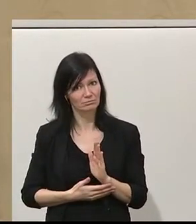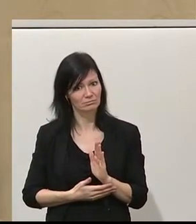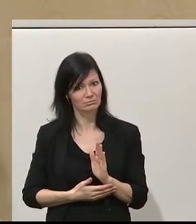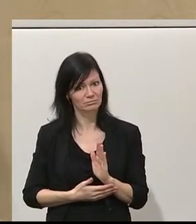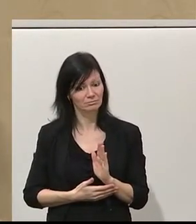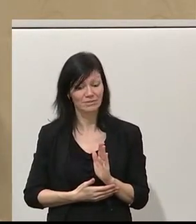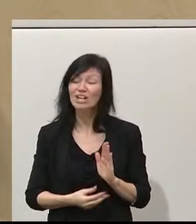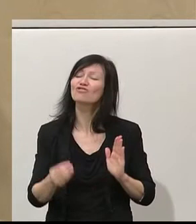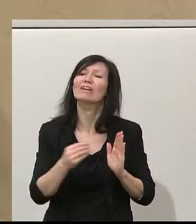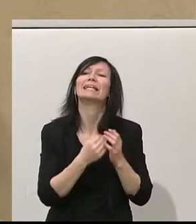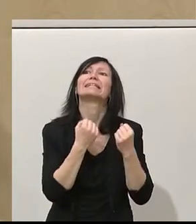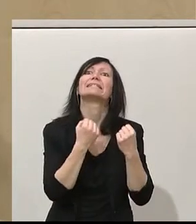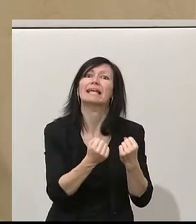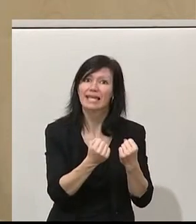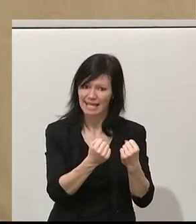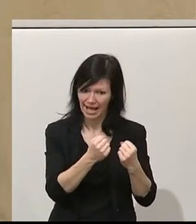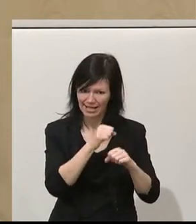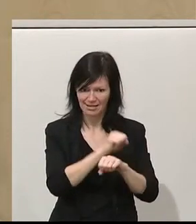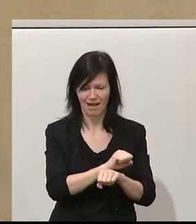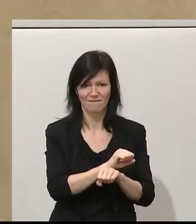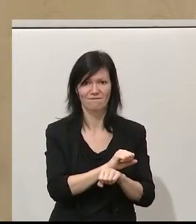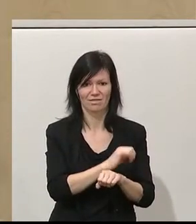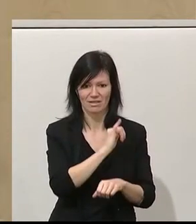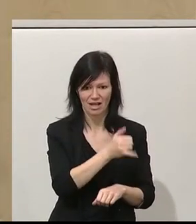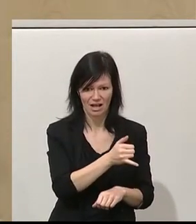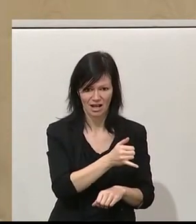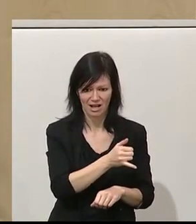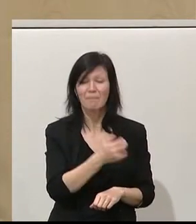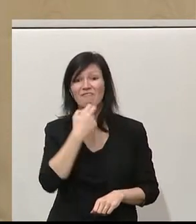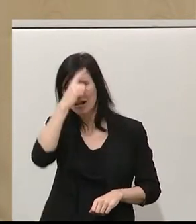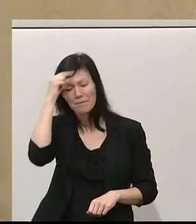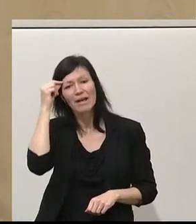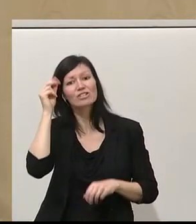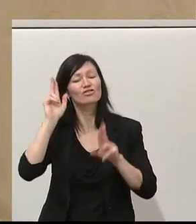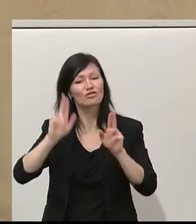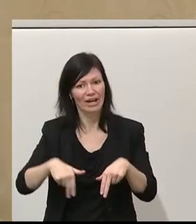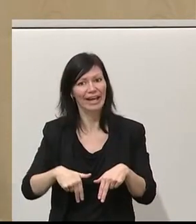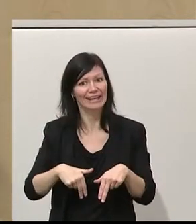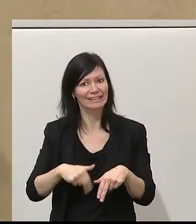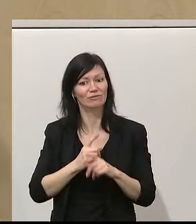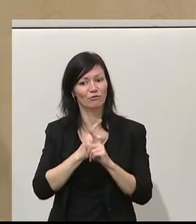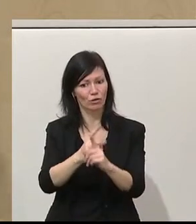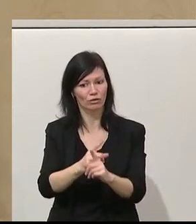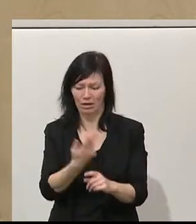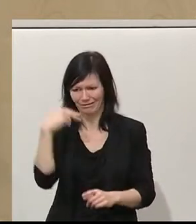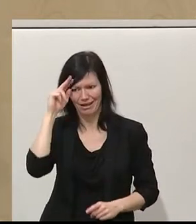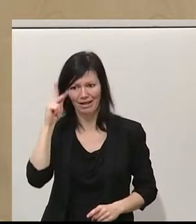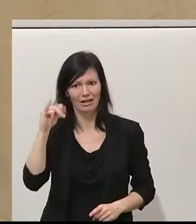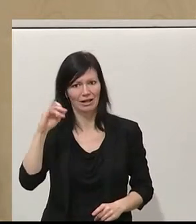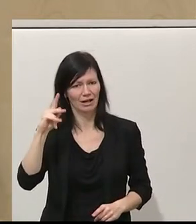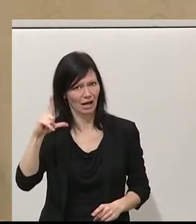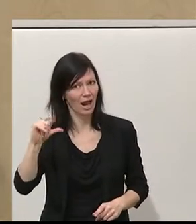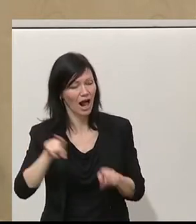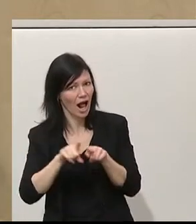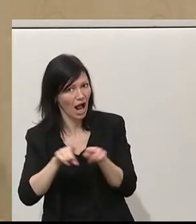Es steht die Sicherungshaft. Sie schreiben, dass Sie es menschenrechtskonform haben wollen. Das wollte der Herr Kollege Kikl übrigens auch haben. Wissen Sie, was das Problem ist? Es